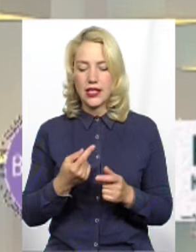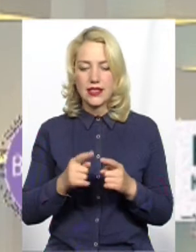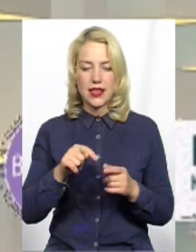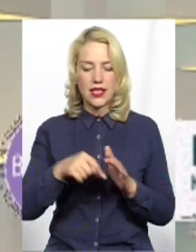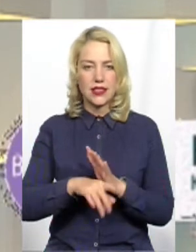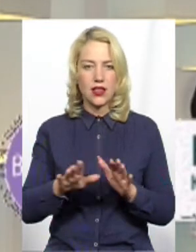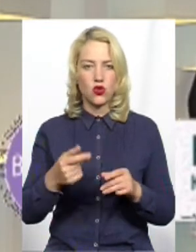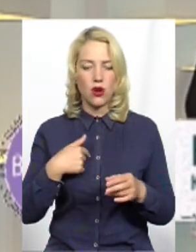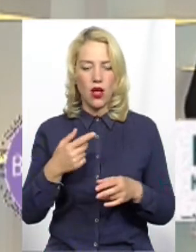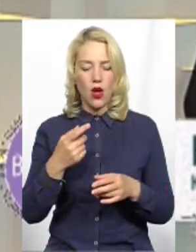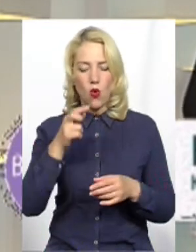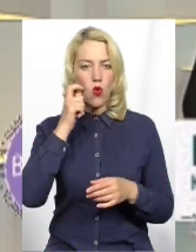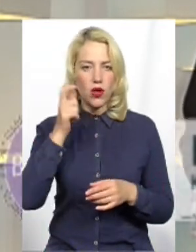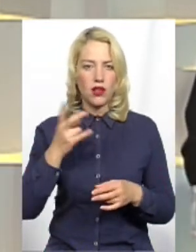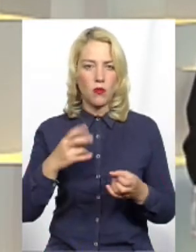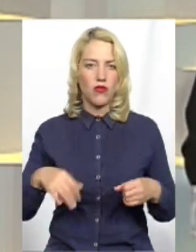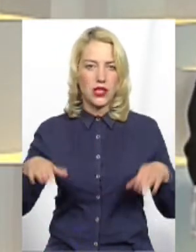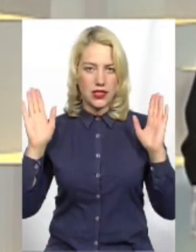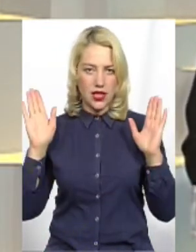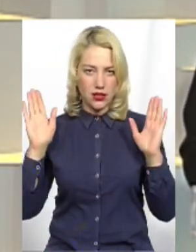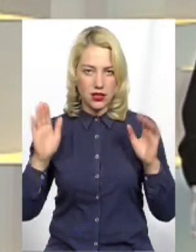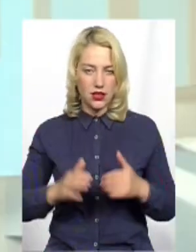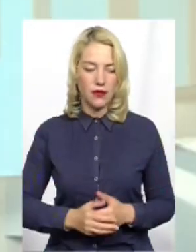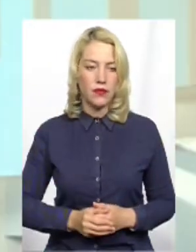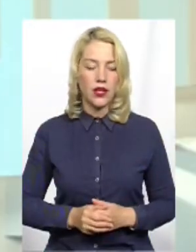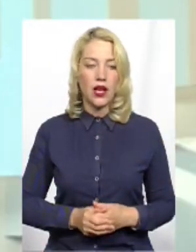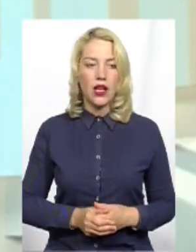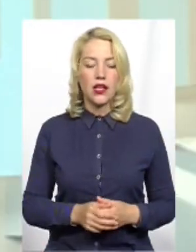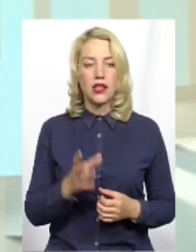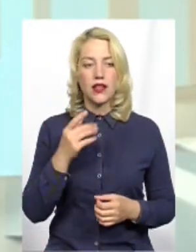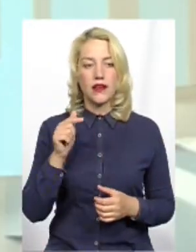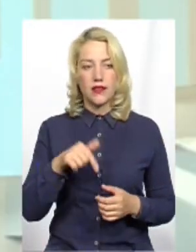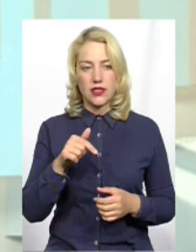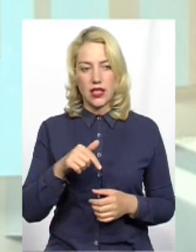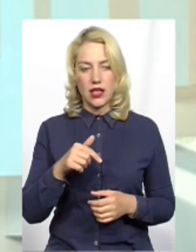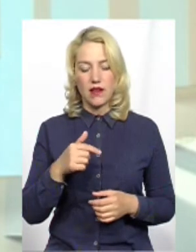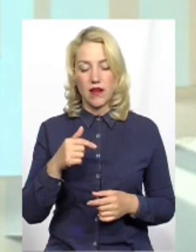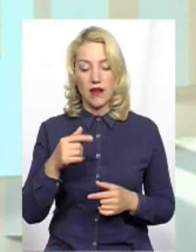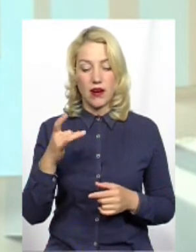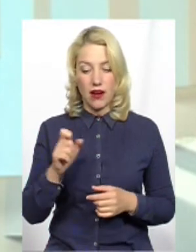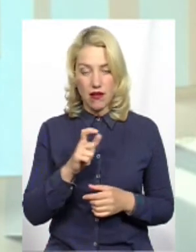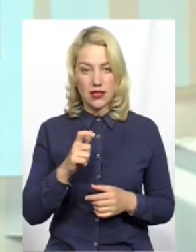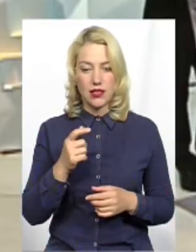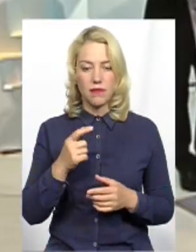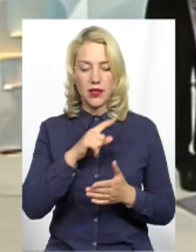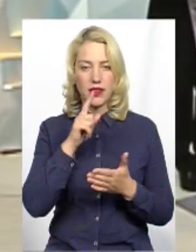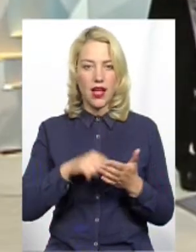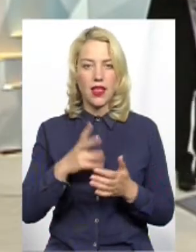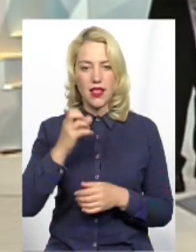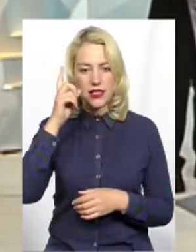І маємо на завершення ще одну порцію обліців. Цього разу у нас знання округу, по якому ви балотуєтесь.